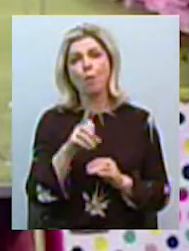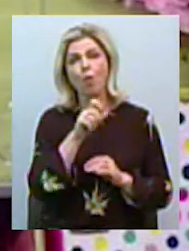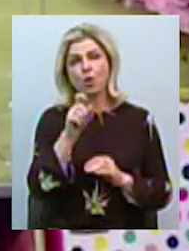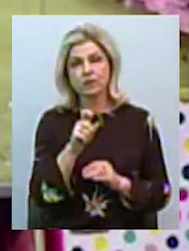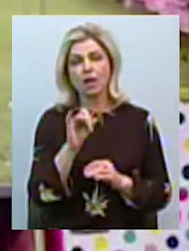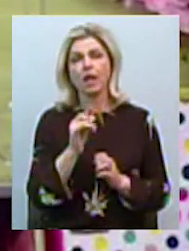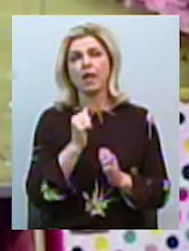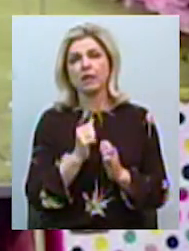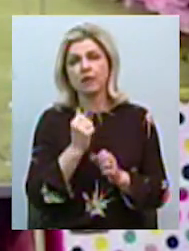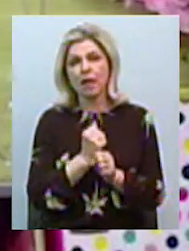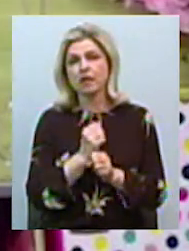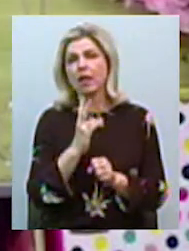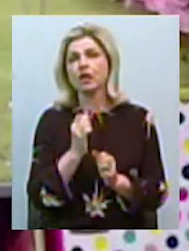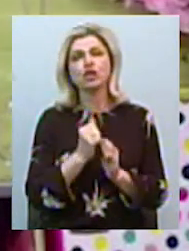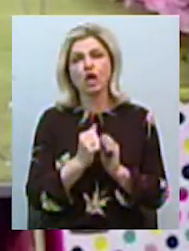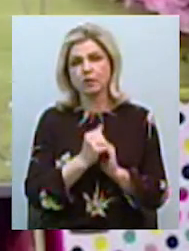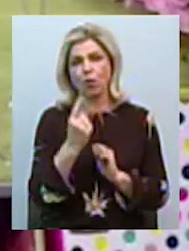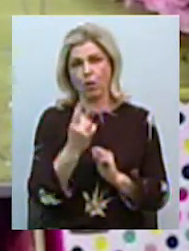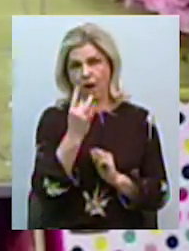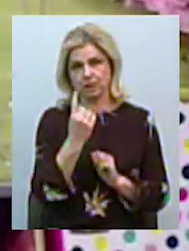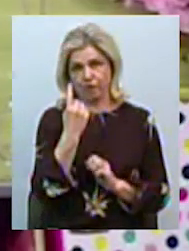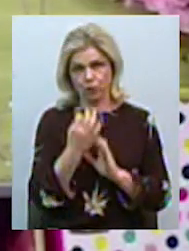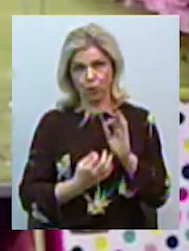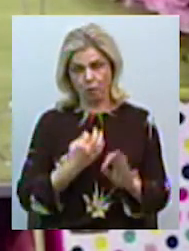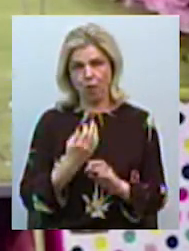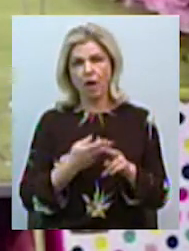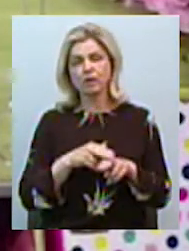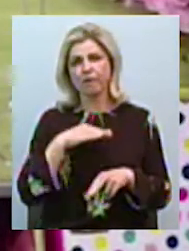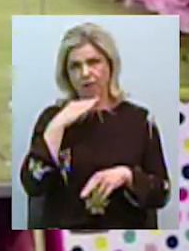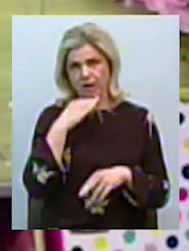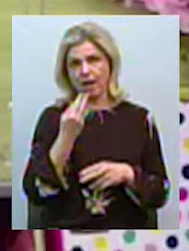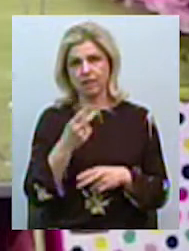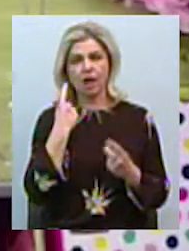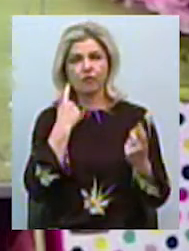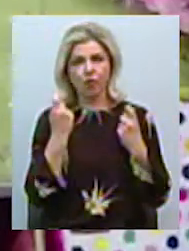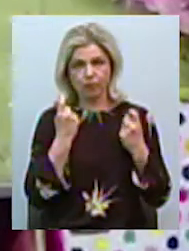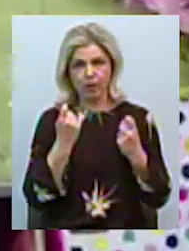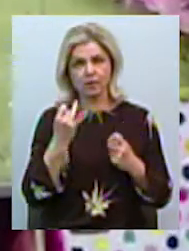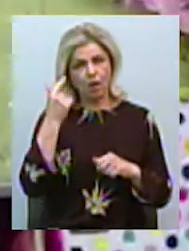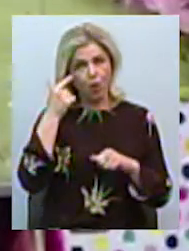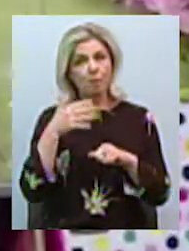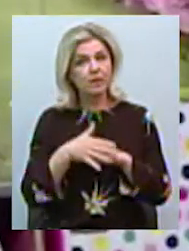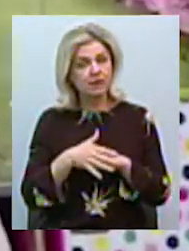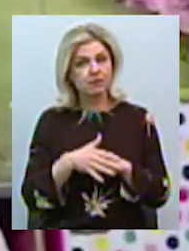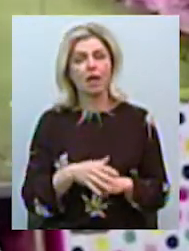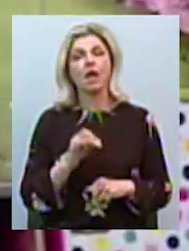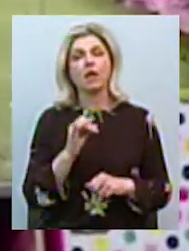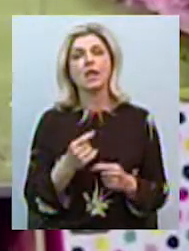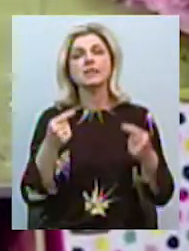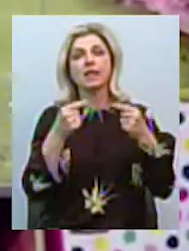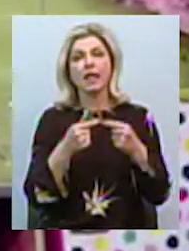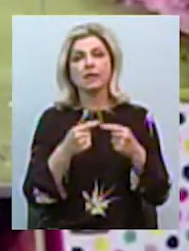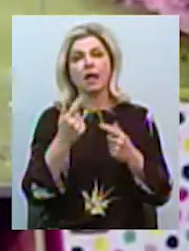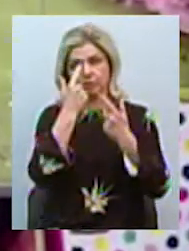частіше двох разів на добу. Думаю, цього буде достатньо для належної інформованості та обізнаності. Також, з відеозаяви